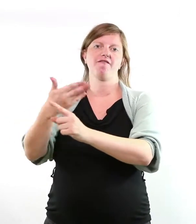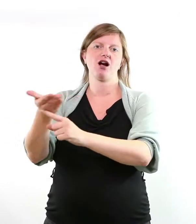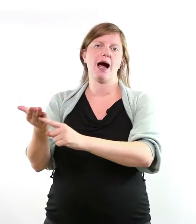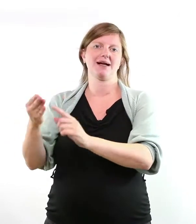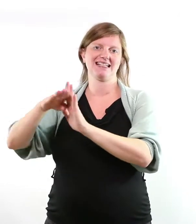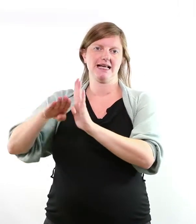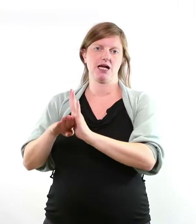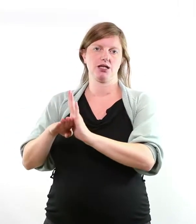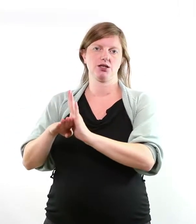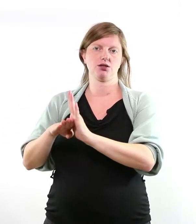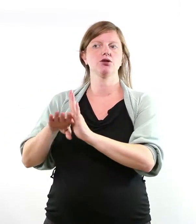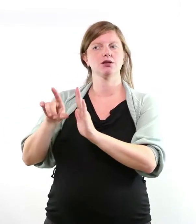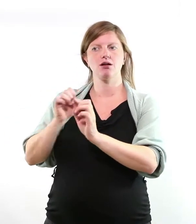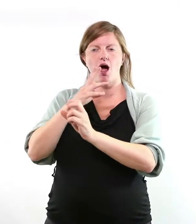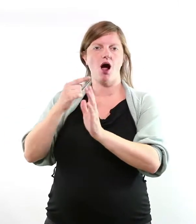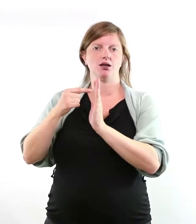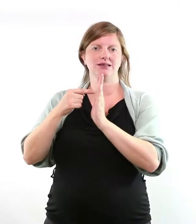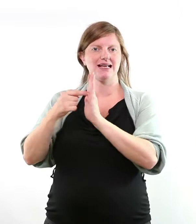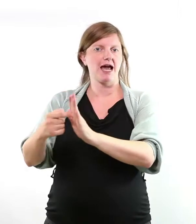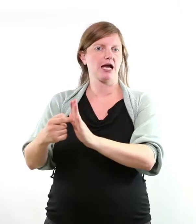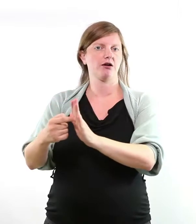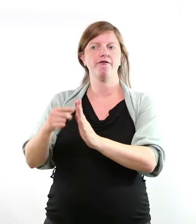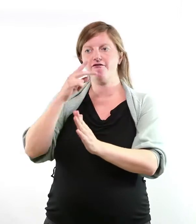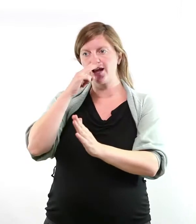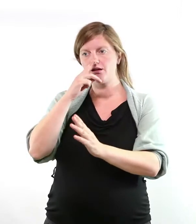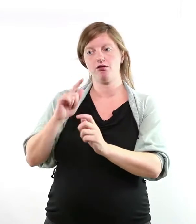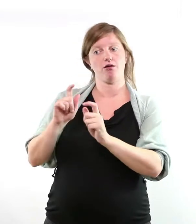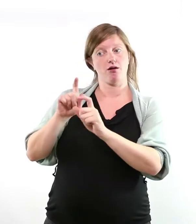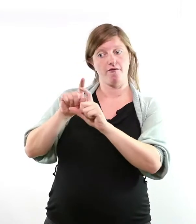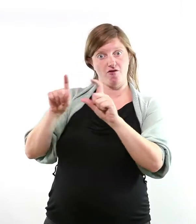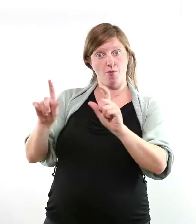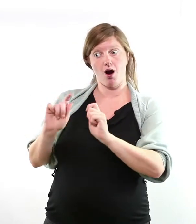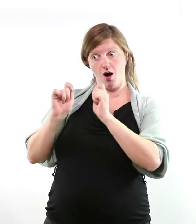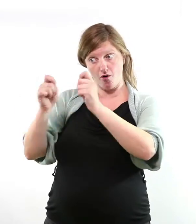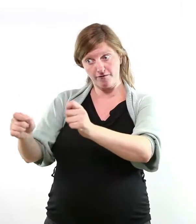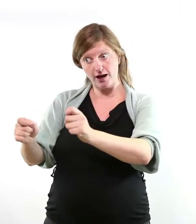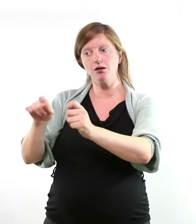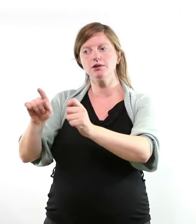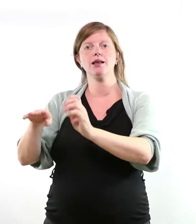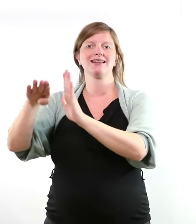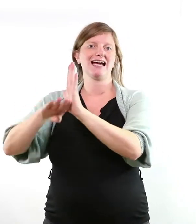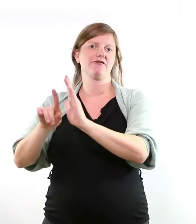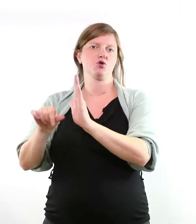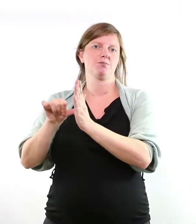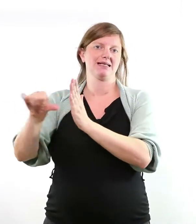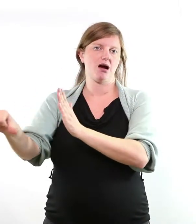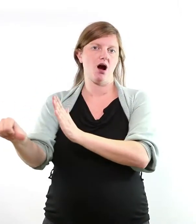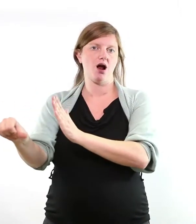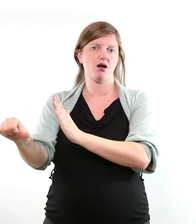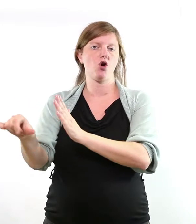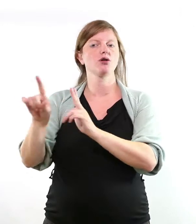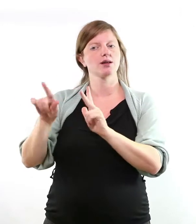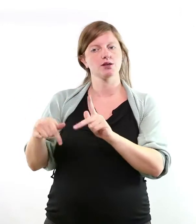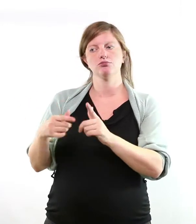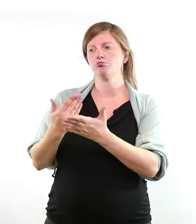was ganz klar öffentliche Aufträge an eine Tarifbezahlung bindet. Und wir haben darüber hinaus die